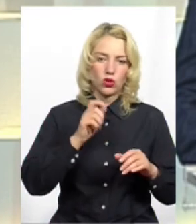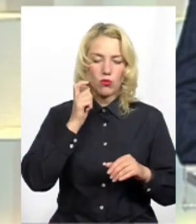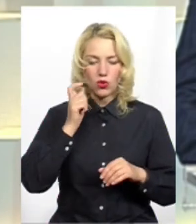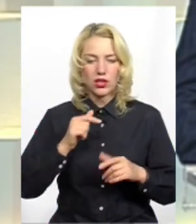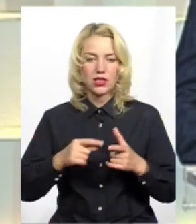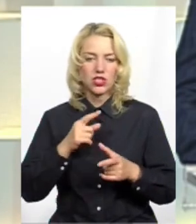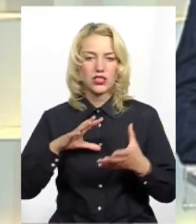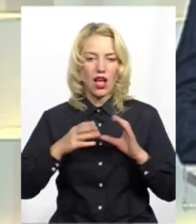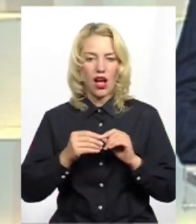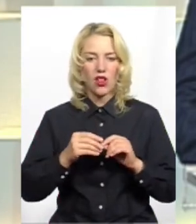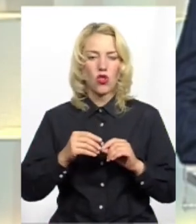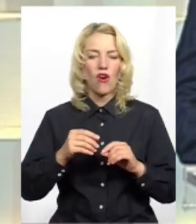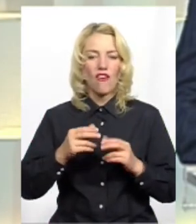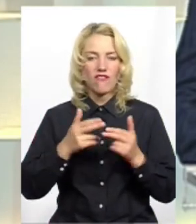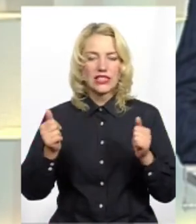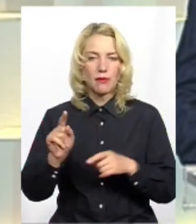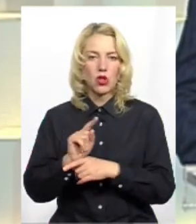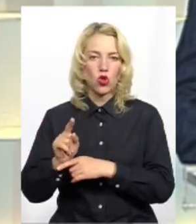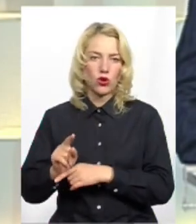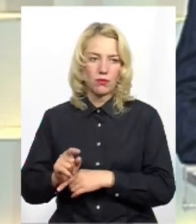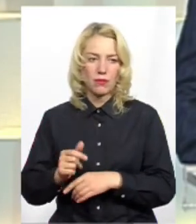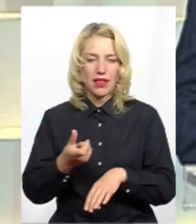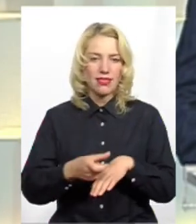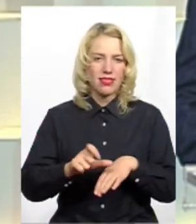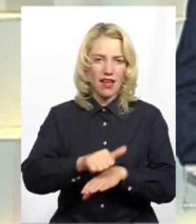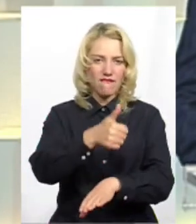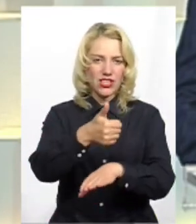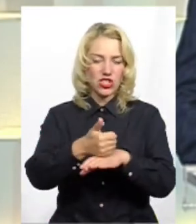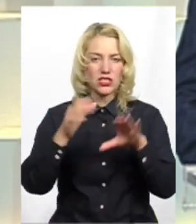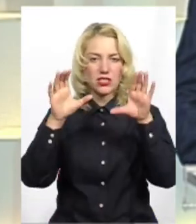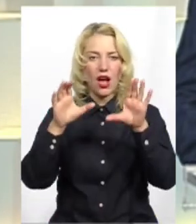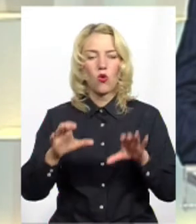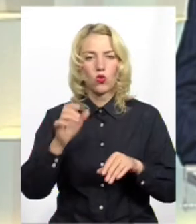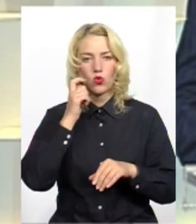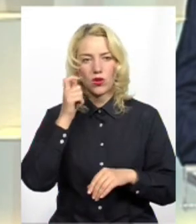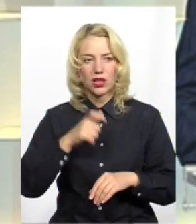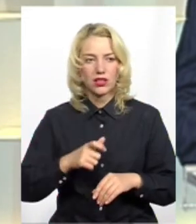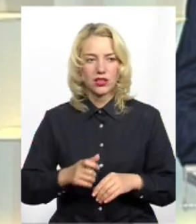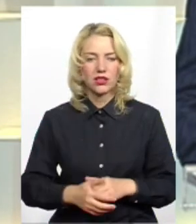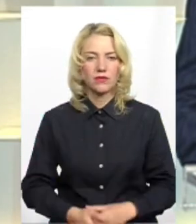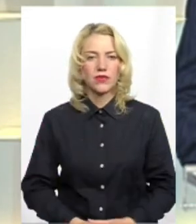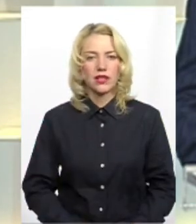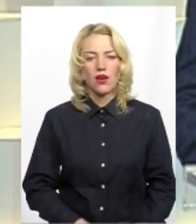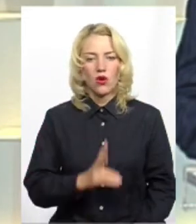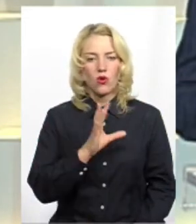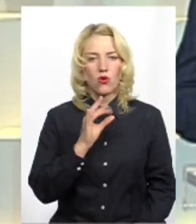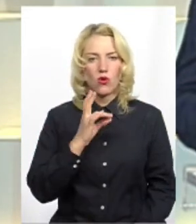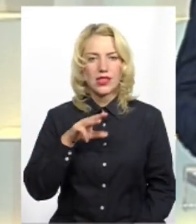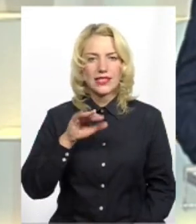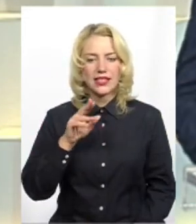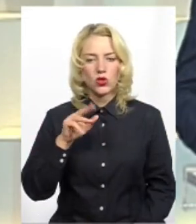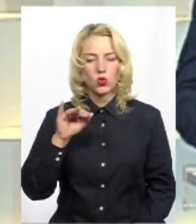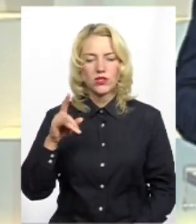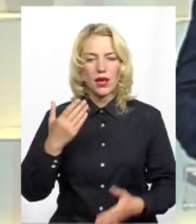нормами моралі? Звичайно, самим найвищим законом, який існує в Україні, це Конституція України. Вона має